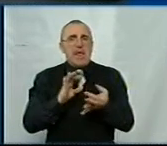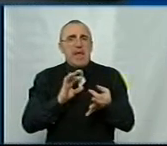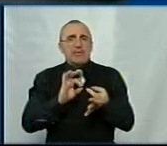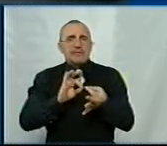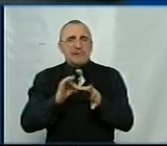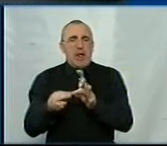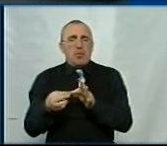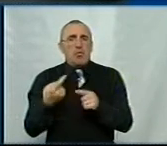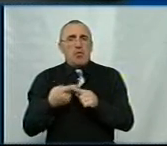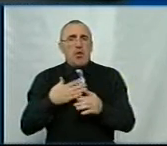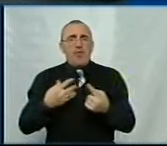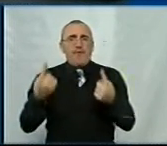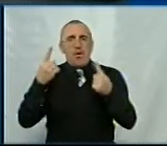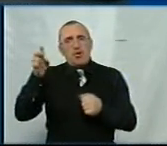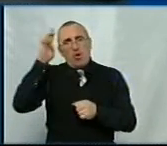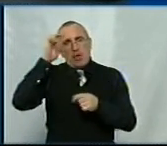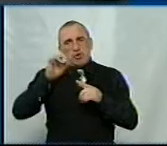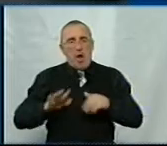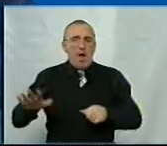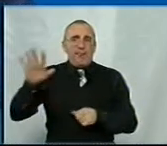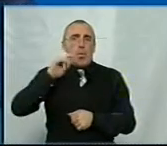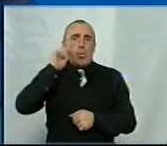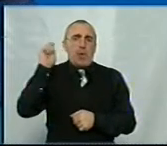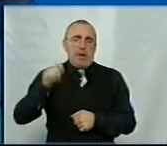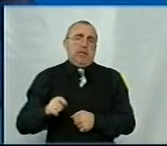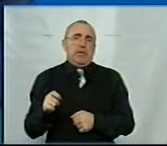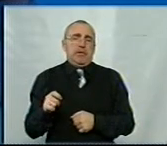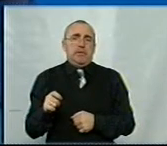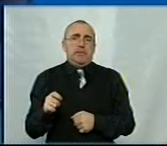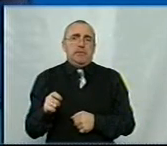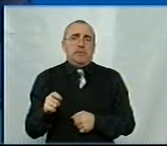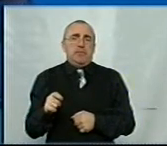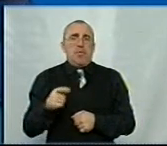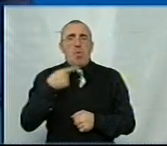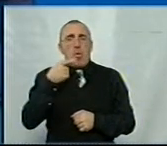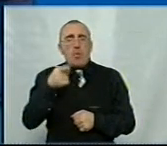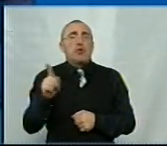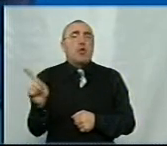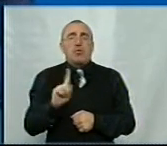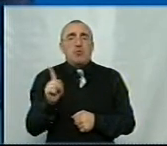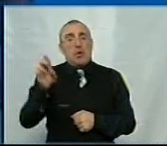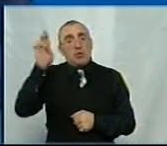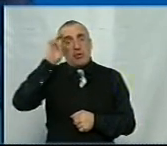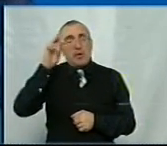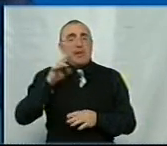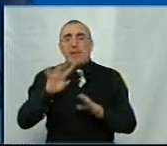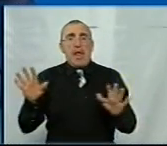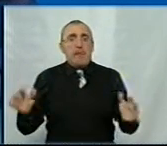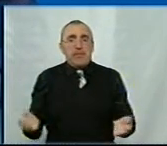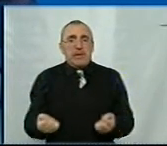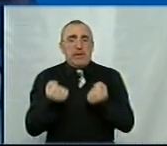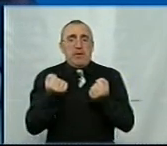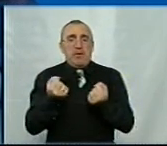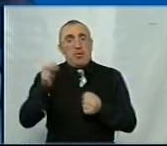нашої великої держави України. І говорити про те, що держава не підтримає